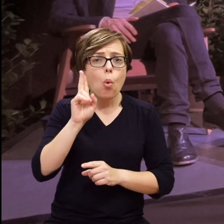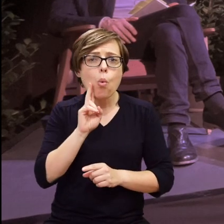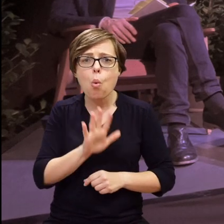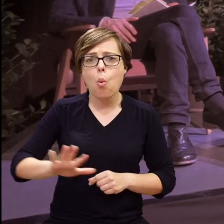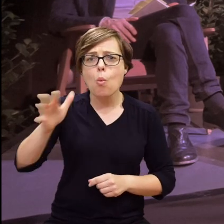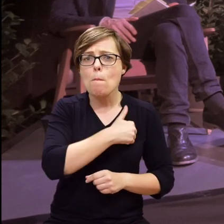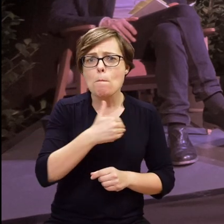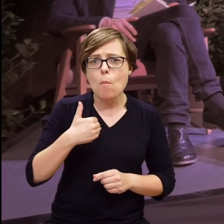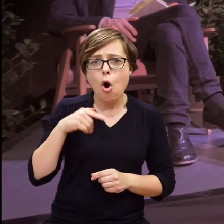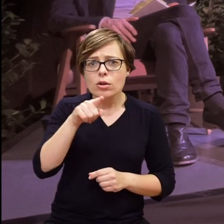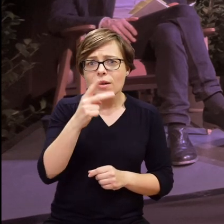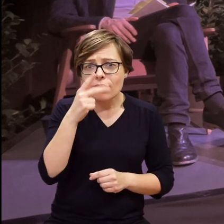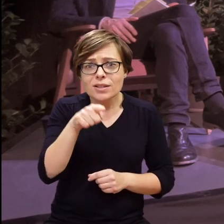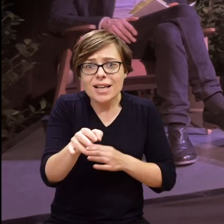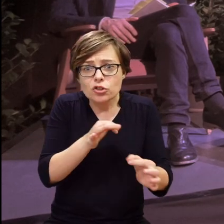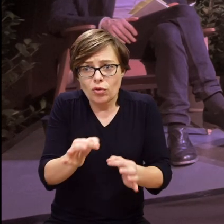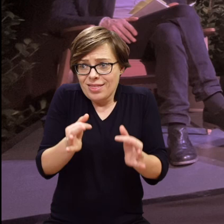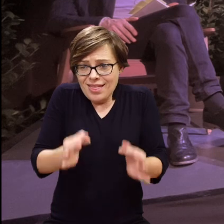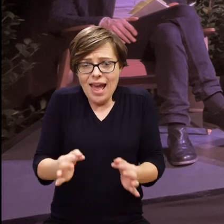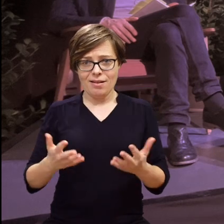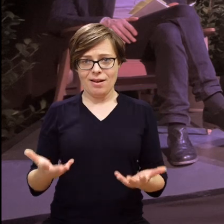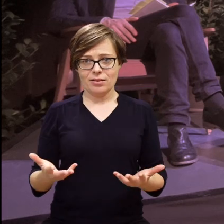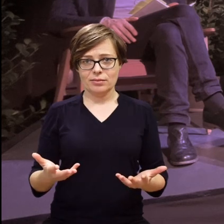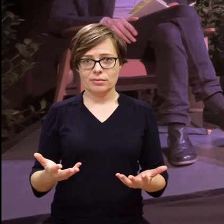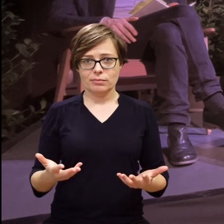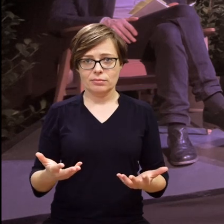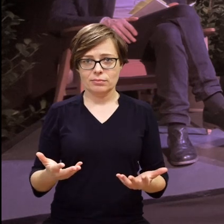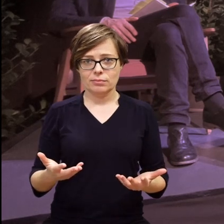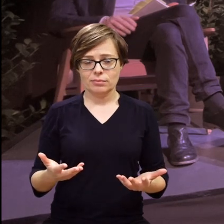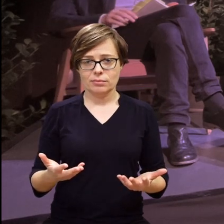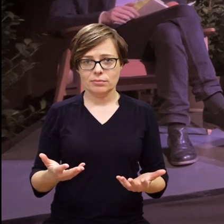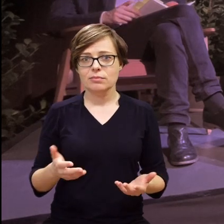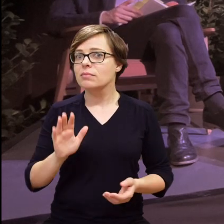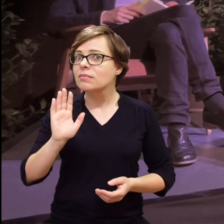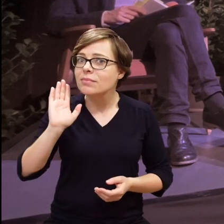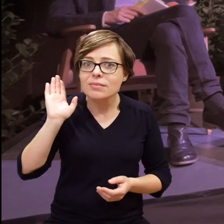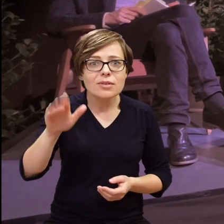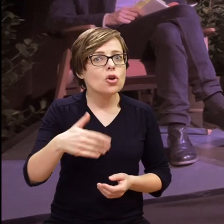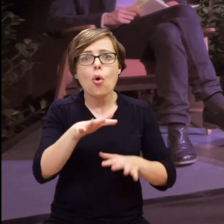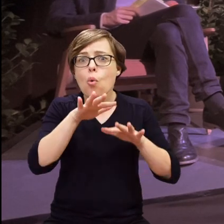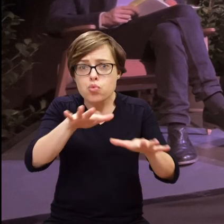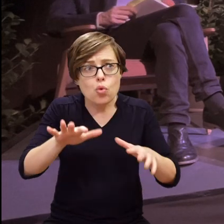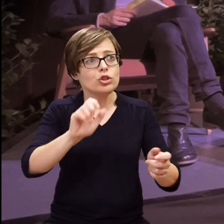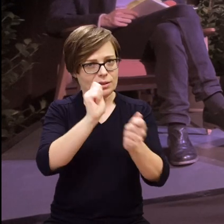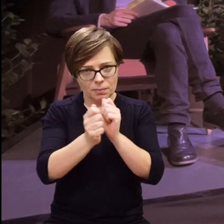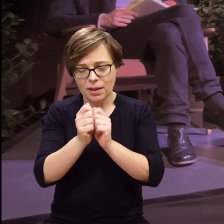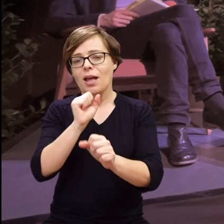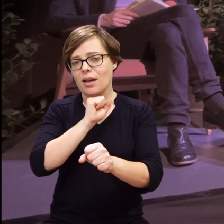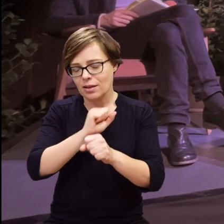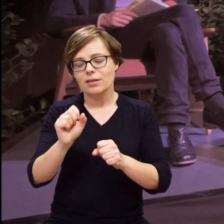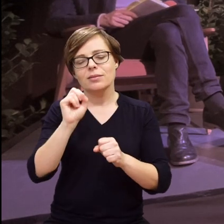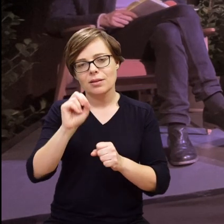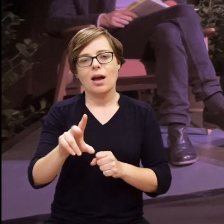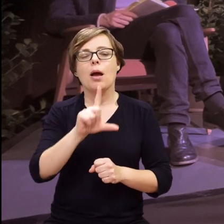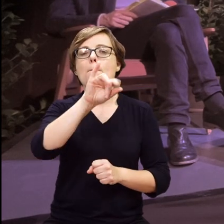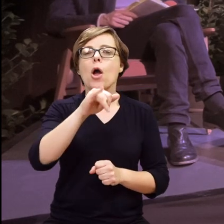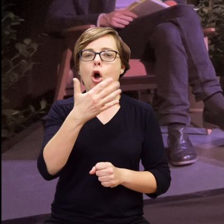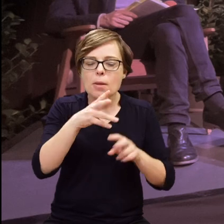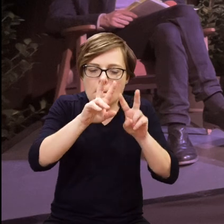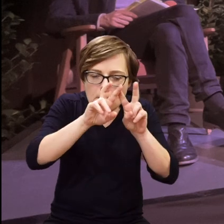były takie historie, ale rozmawiając z osobami głuchymi w całej Polsce, widziałam, że to są historie, które dzieją się tu i teraz. Że